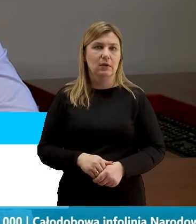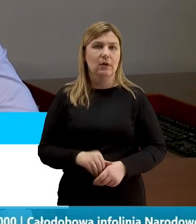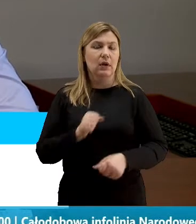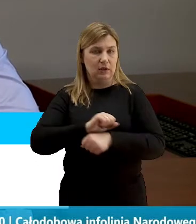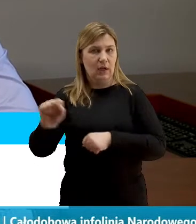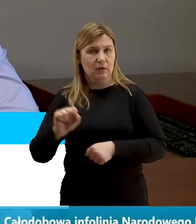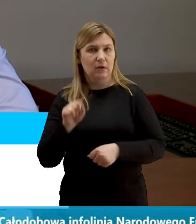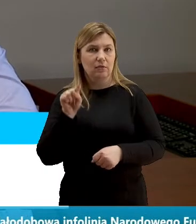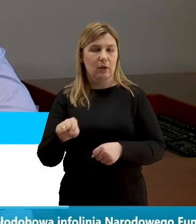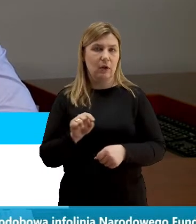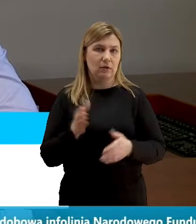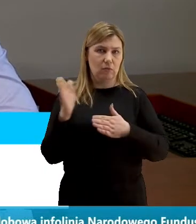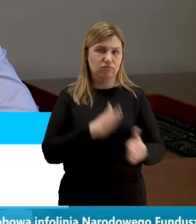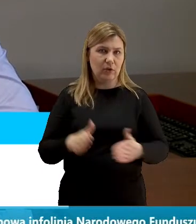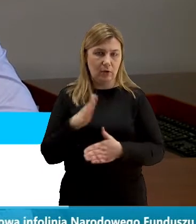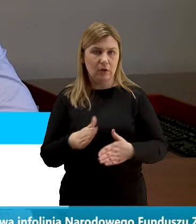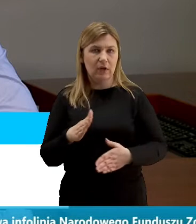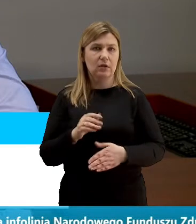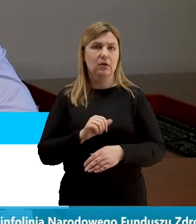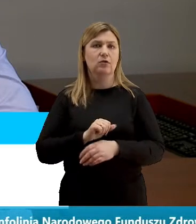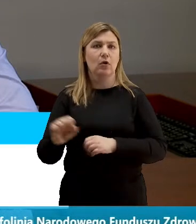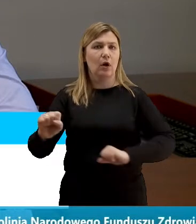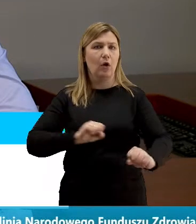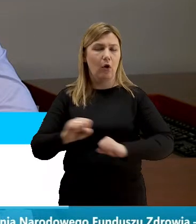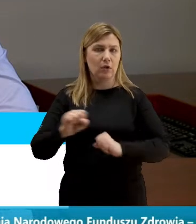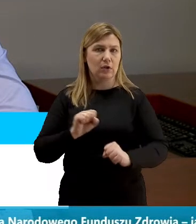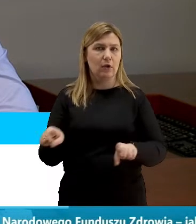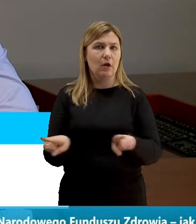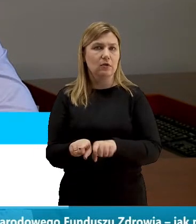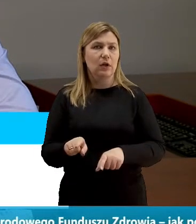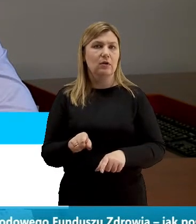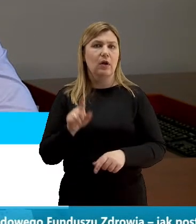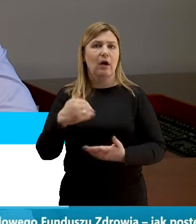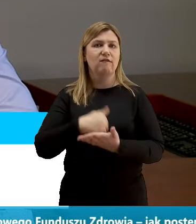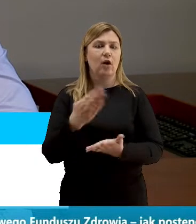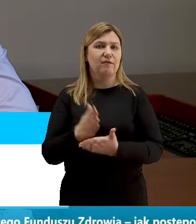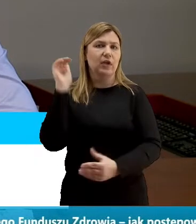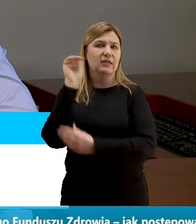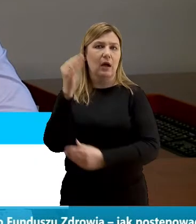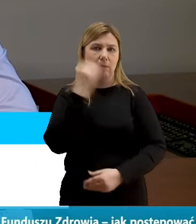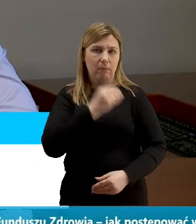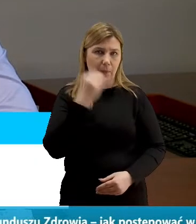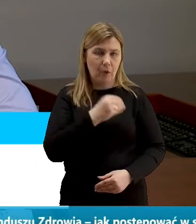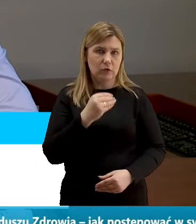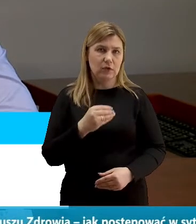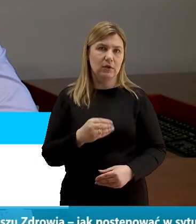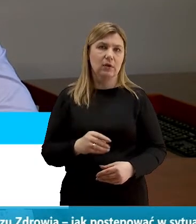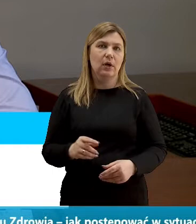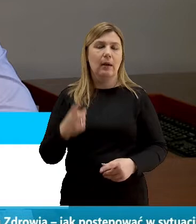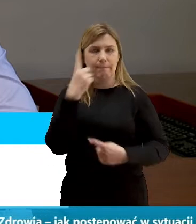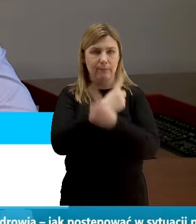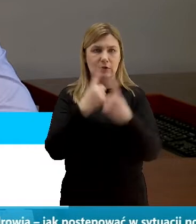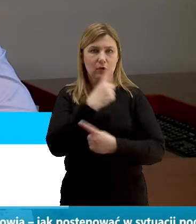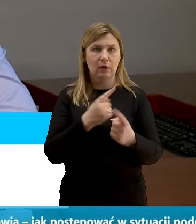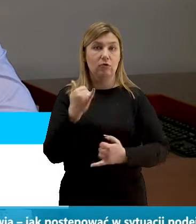to przygotowani to jest koordynowane również z poziomu wojewody zachodniopomorskiego więc myślę że jeśli